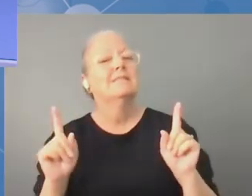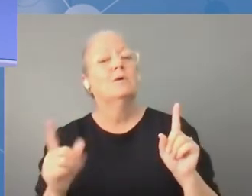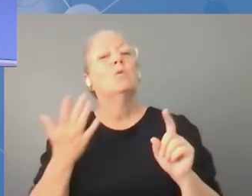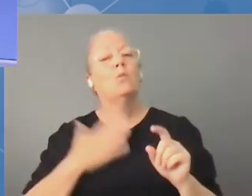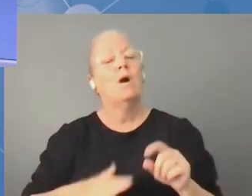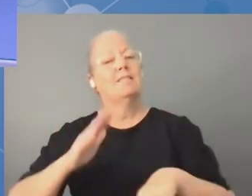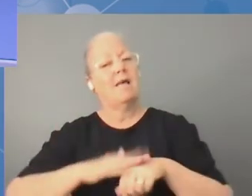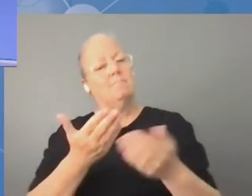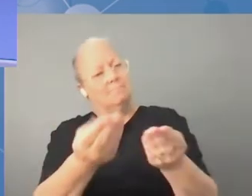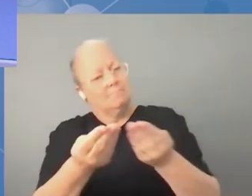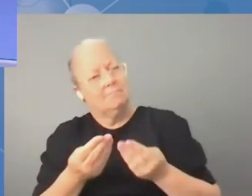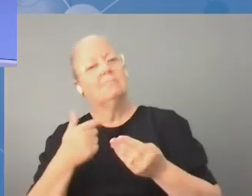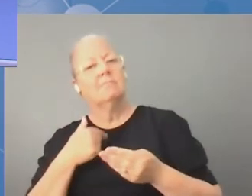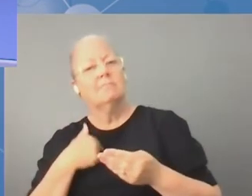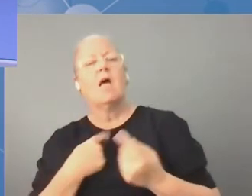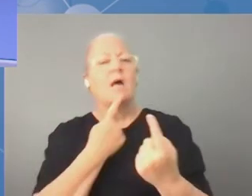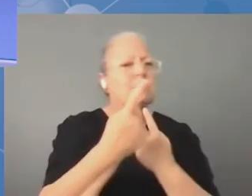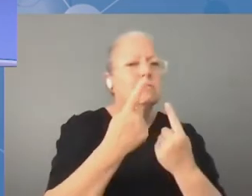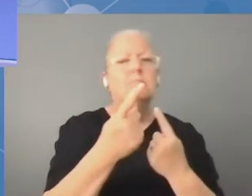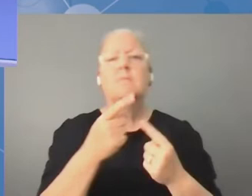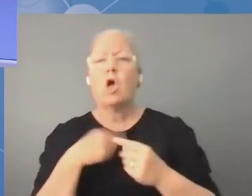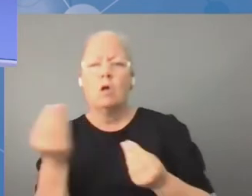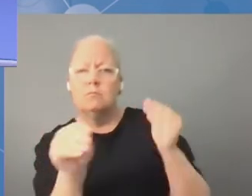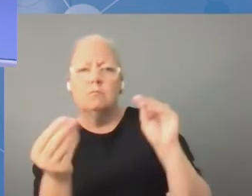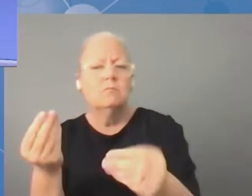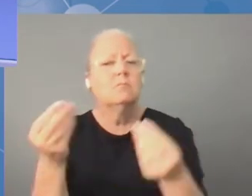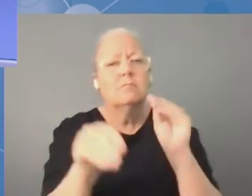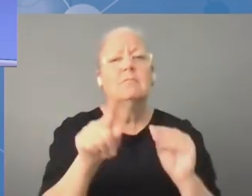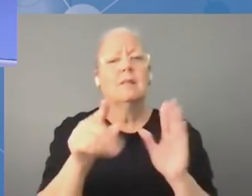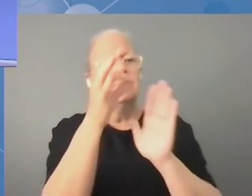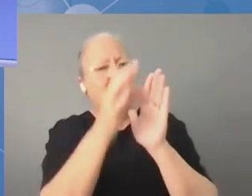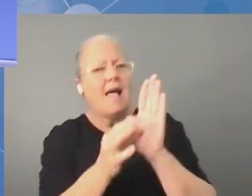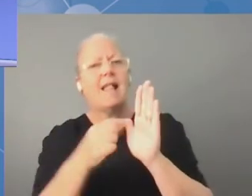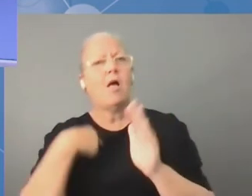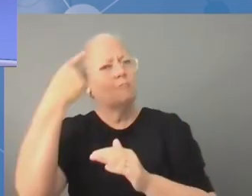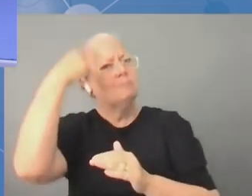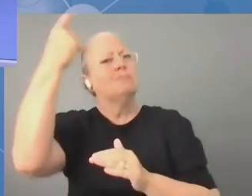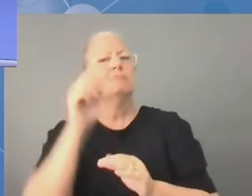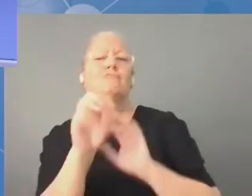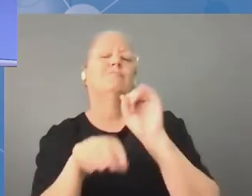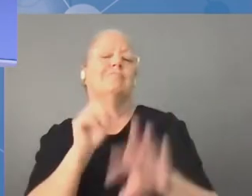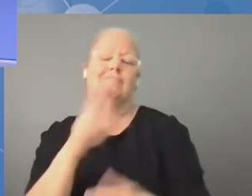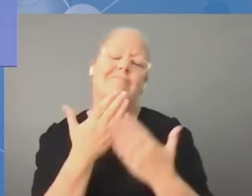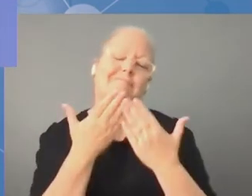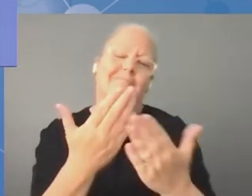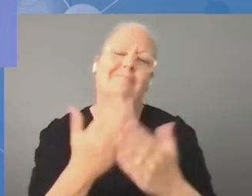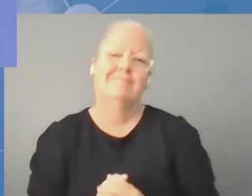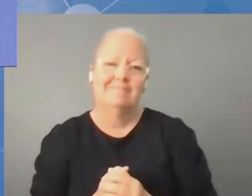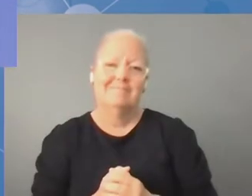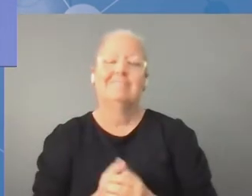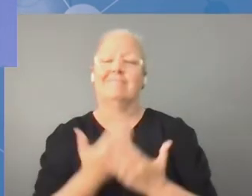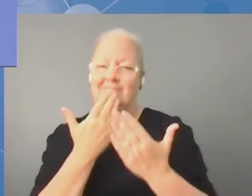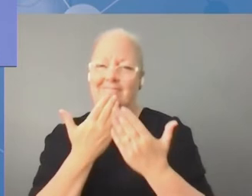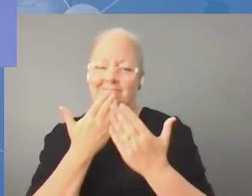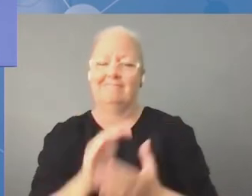pokolenia. Takie spotkania, podczas których możemy się wypowiadać, możemy zabierać głos i możemy bezpośrednio wchodzić w interakcje z parlamentarzystami.